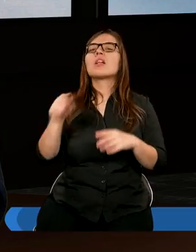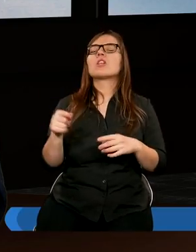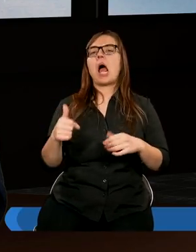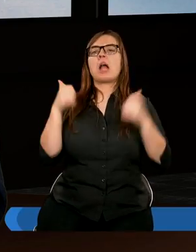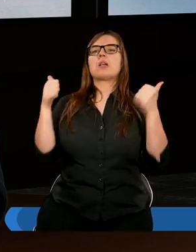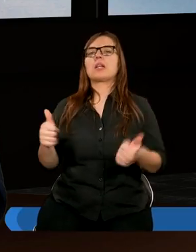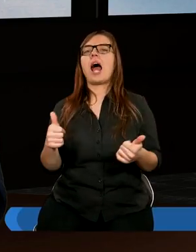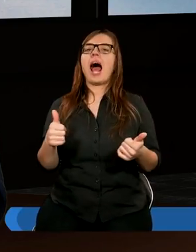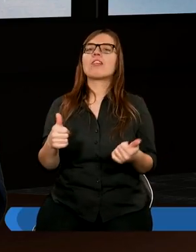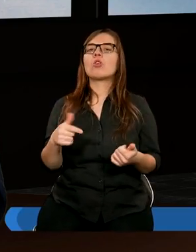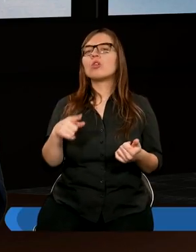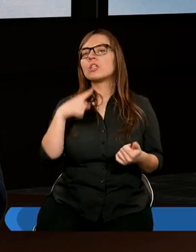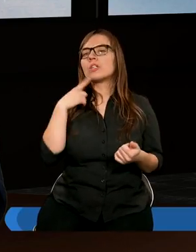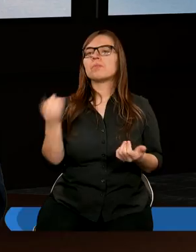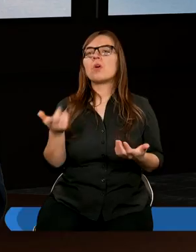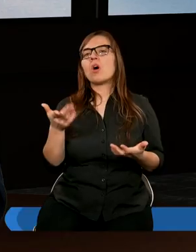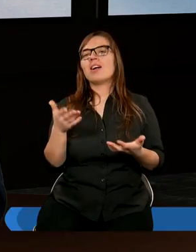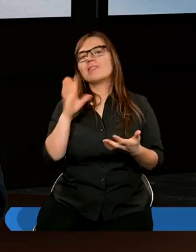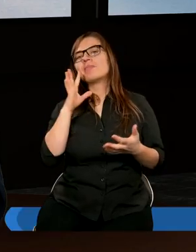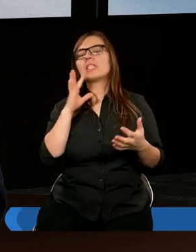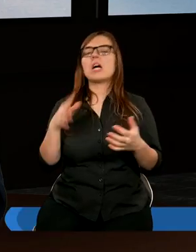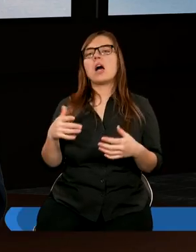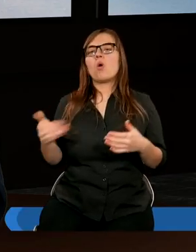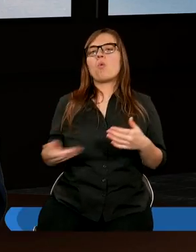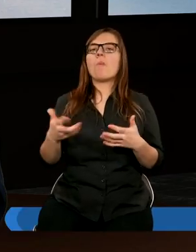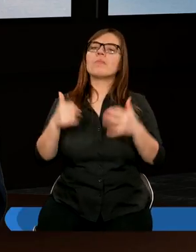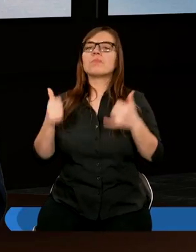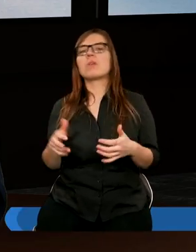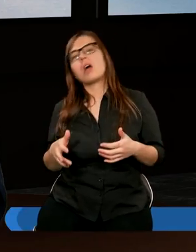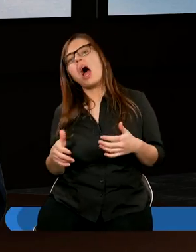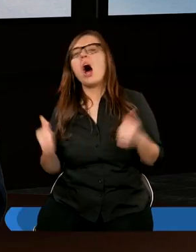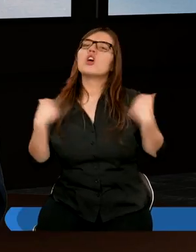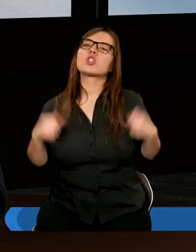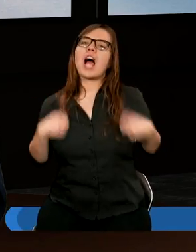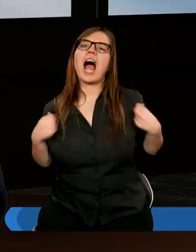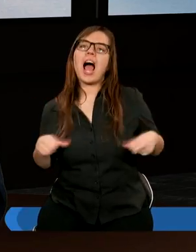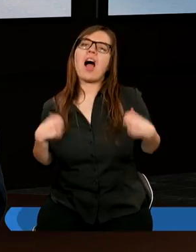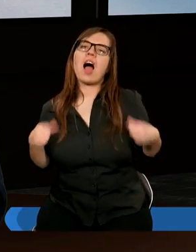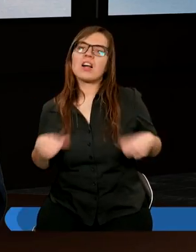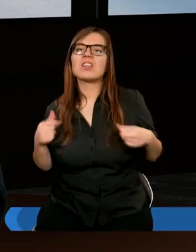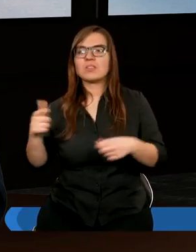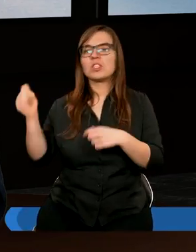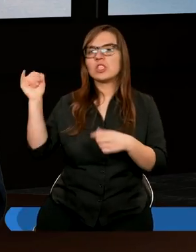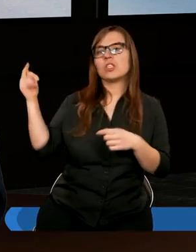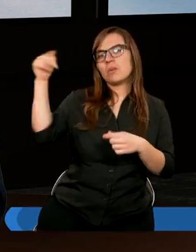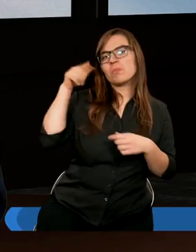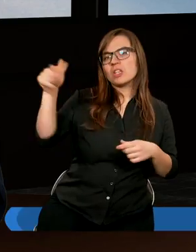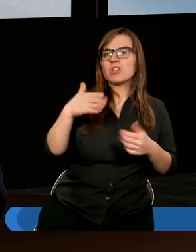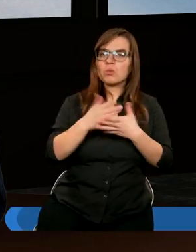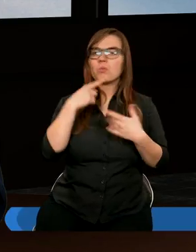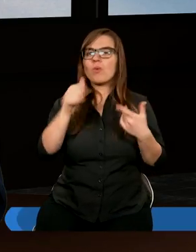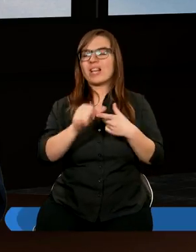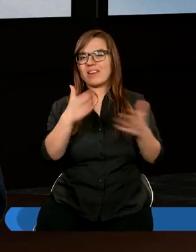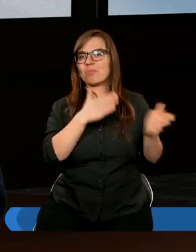stanąć, oprzeć się o styl łopaty i czekać, aż przyjdzie to powiemy, że